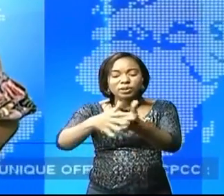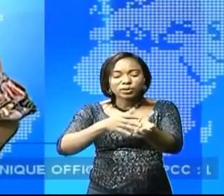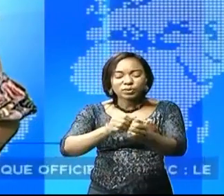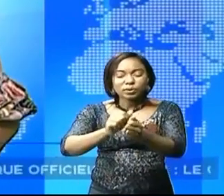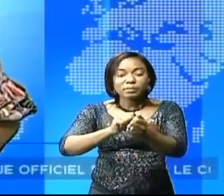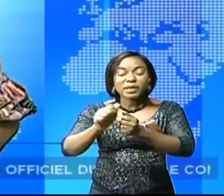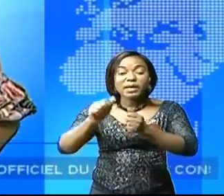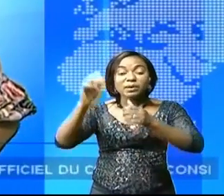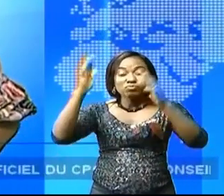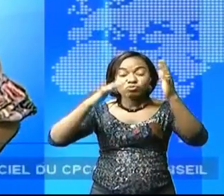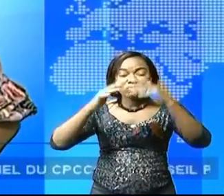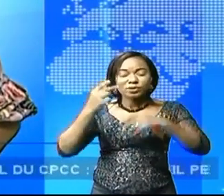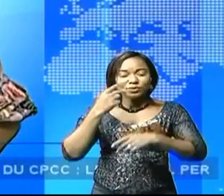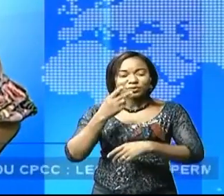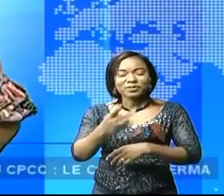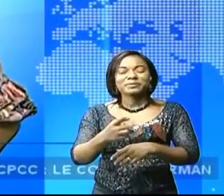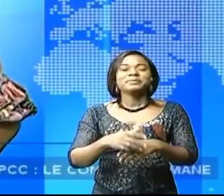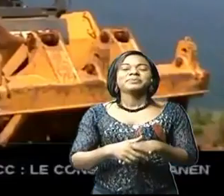diluviennes.